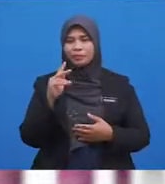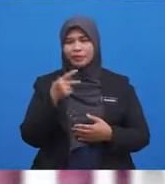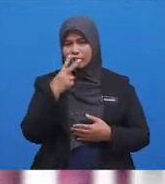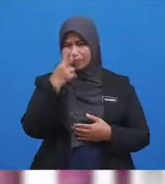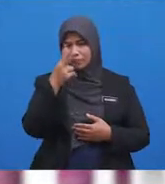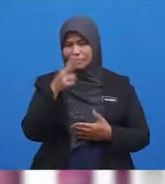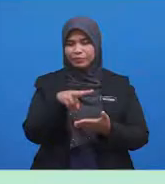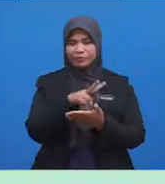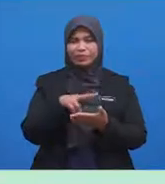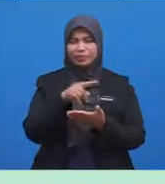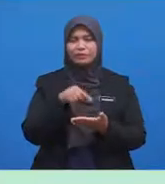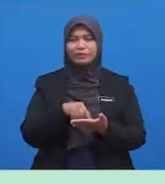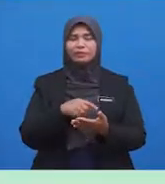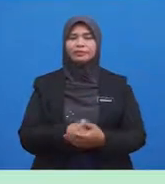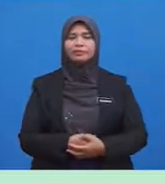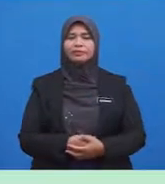menonton.